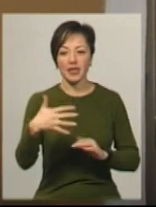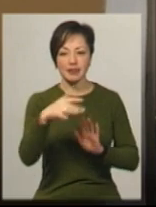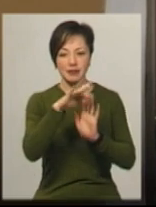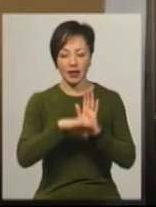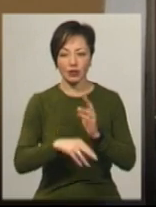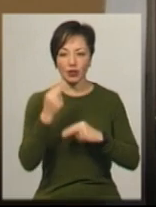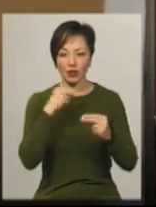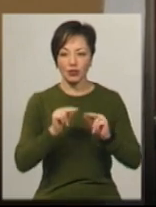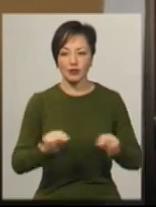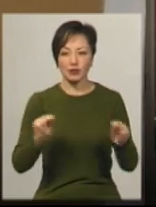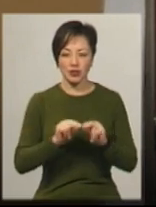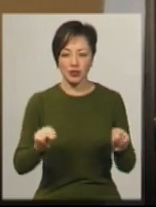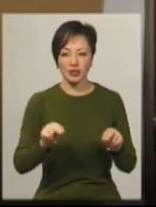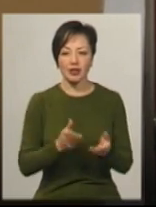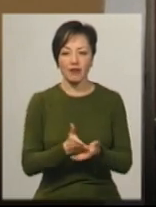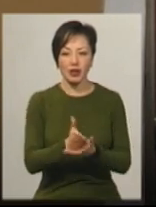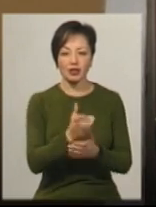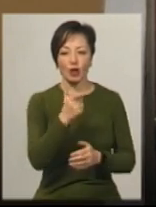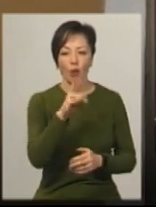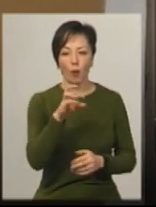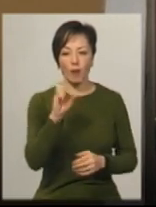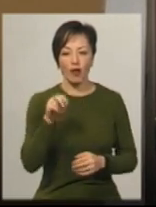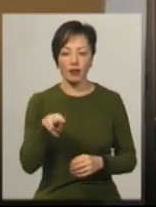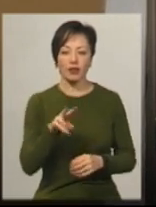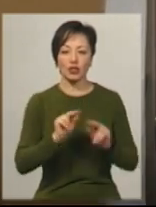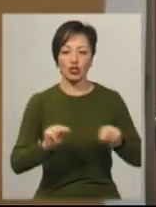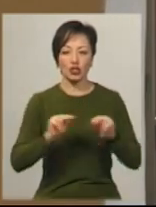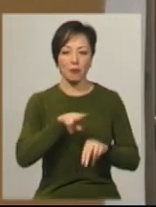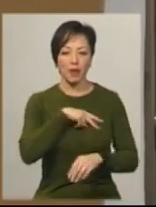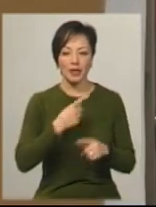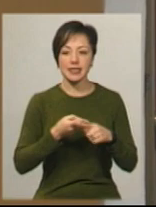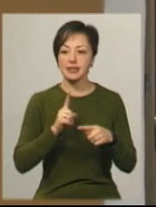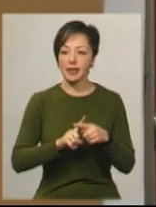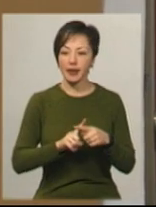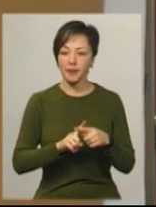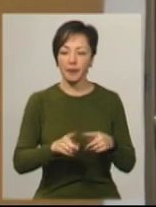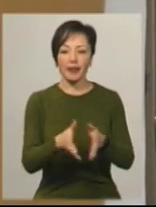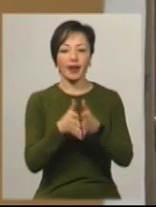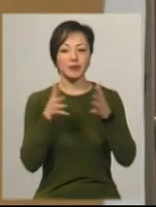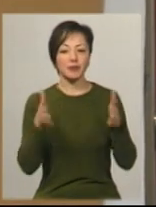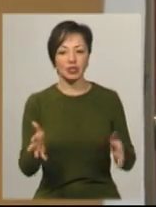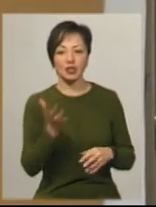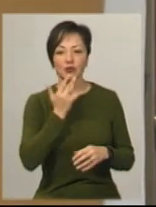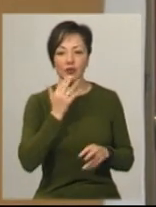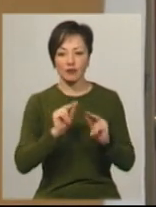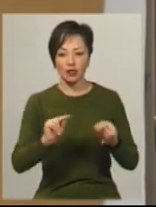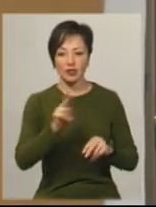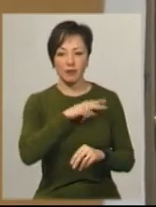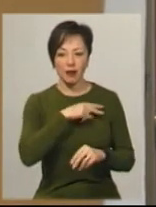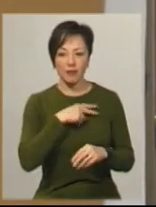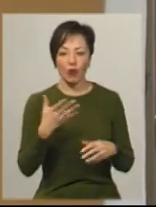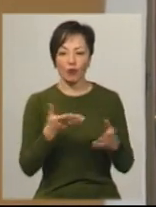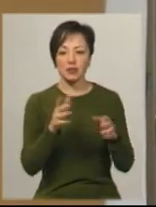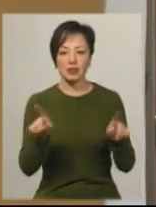кращих вчителів країни за версією Global Teacher Prize. Це найбільша національна вчительська премія,